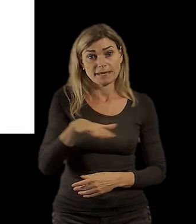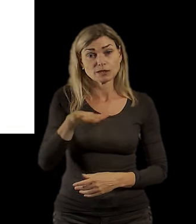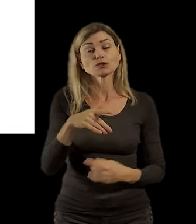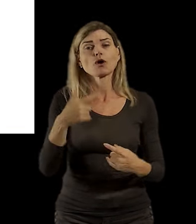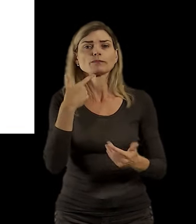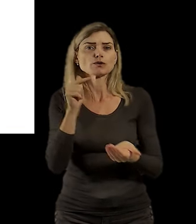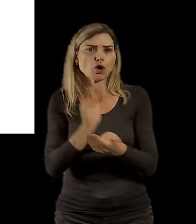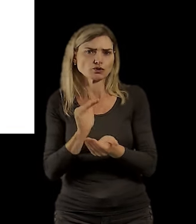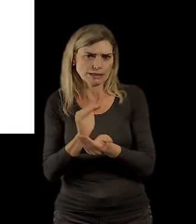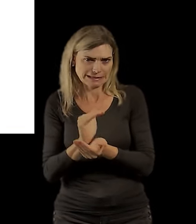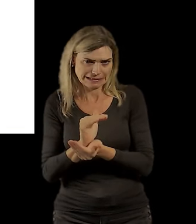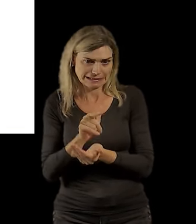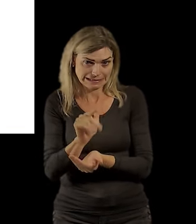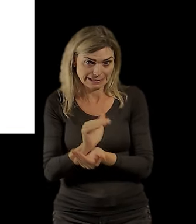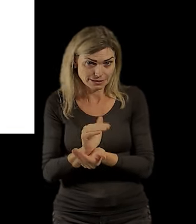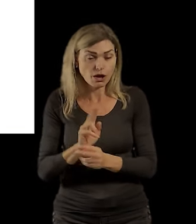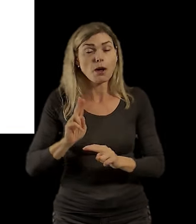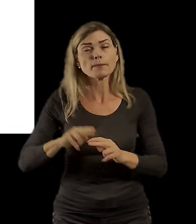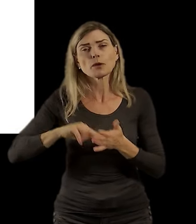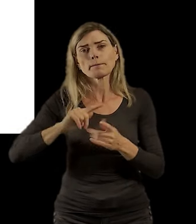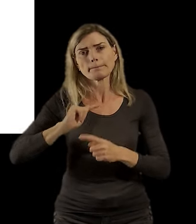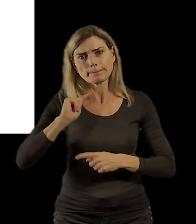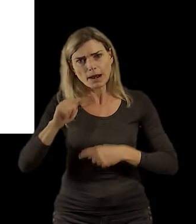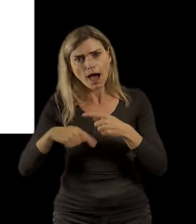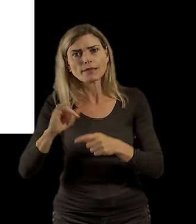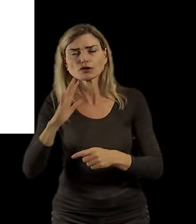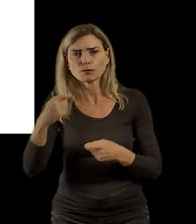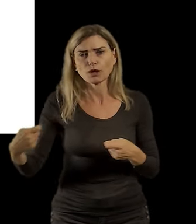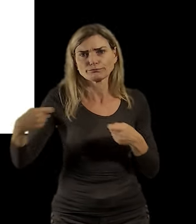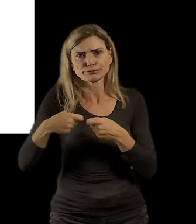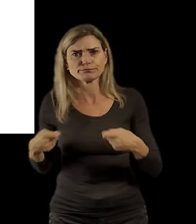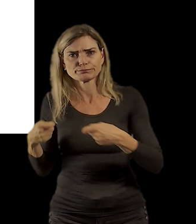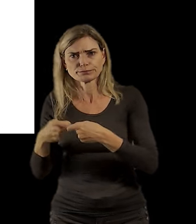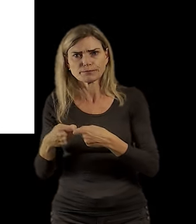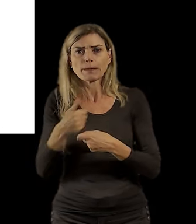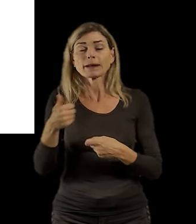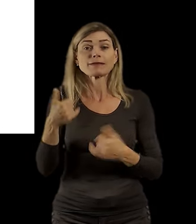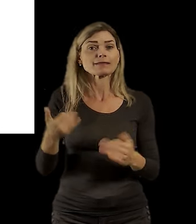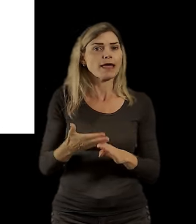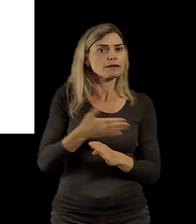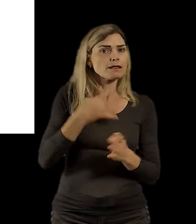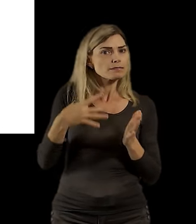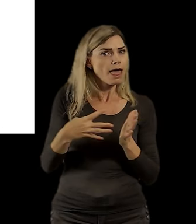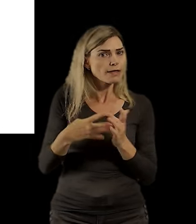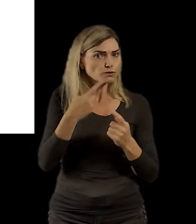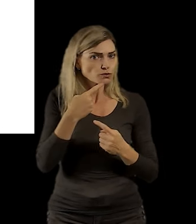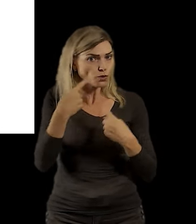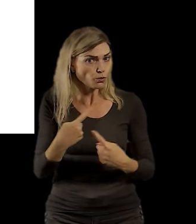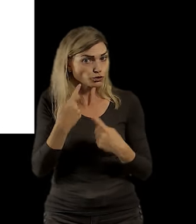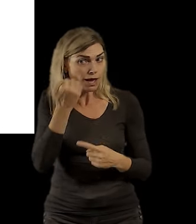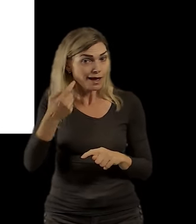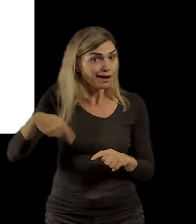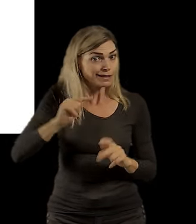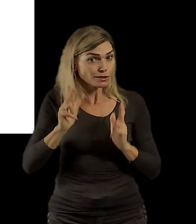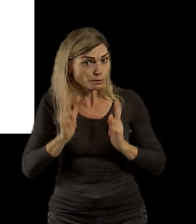dočasný, potom tam bude nějaká participace, má se ověřovat, jak se to líbí. Já věřím, že se to líbit bude. Je